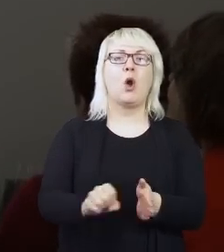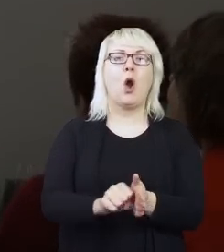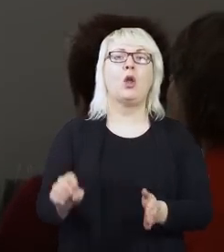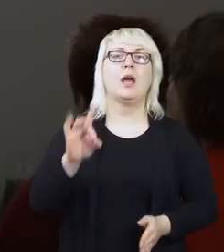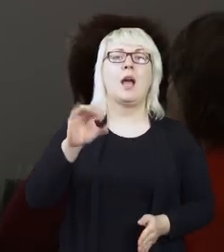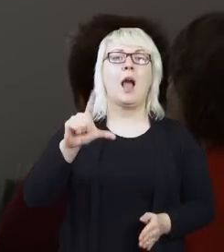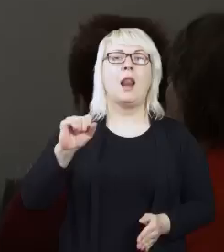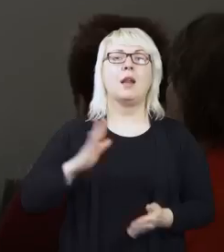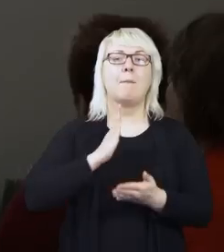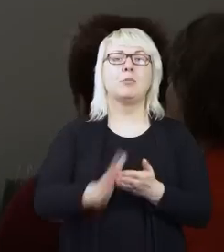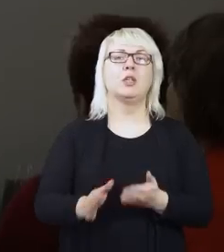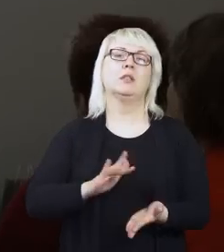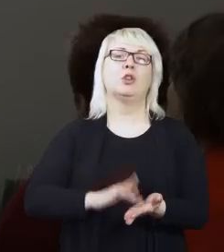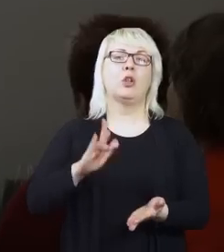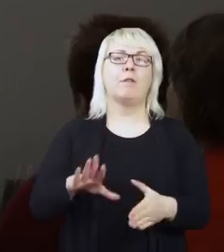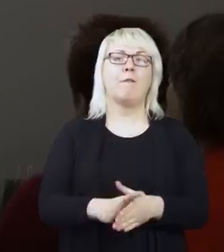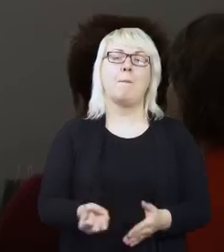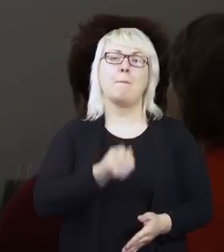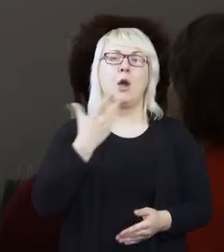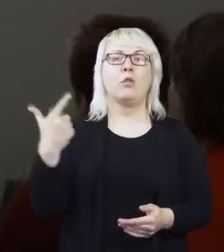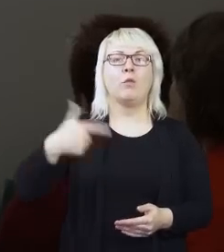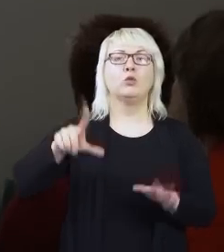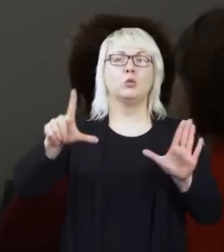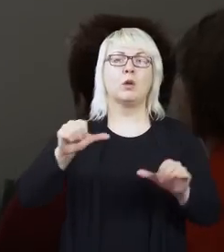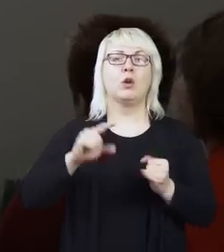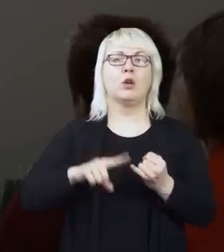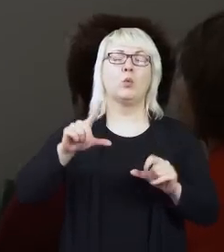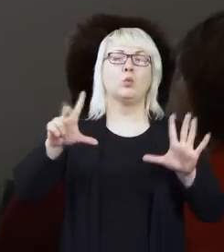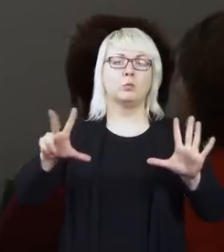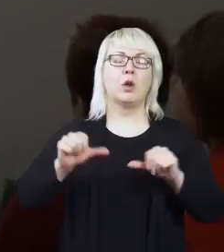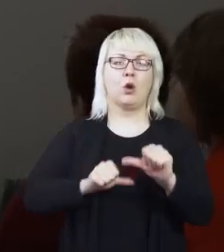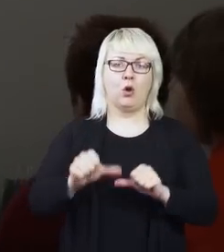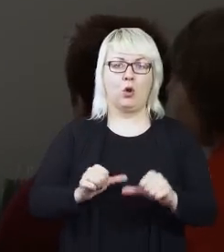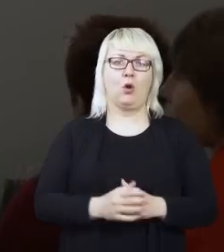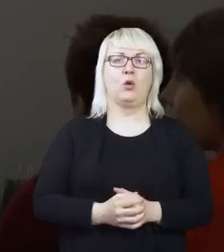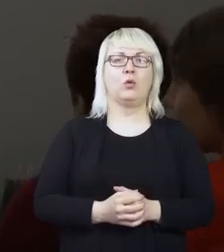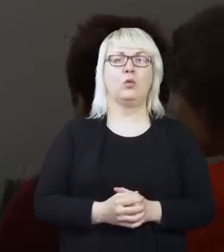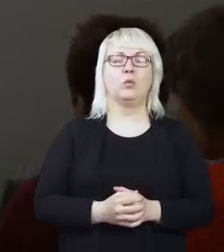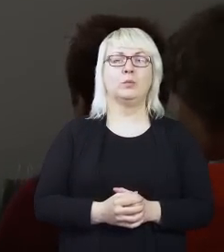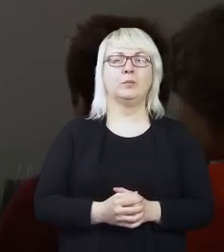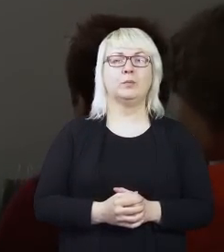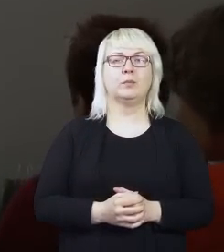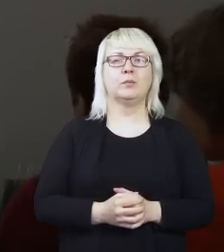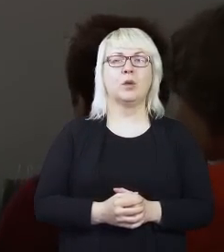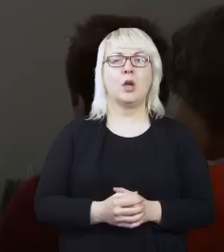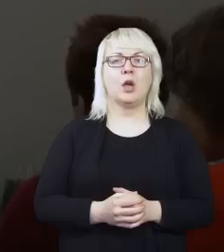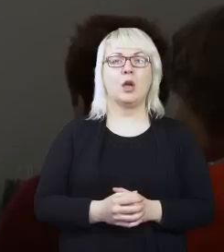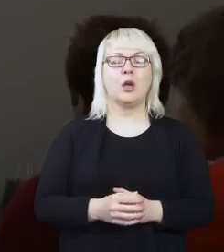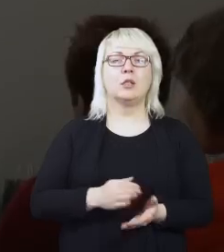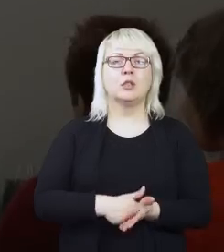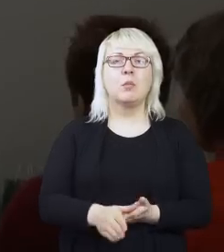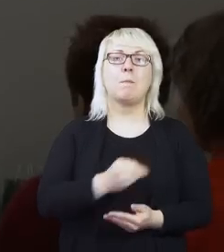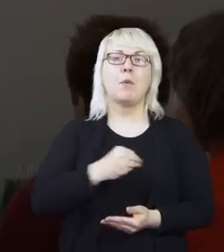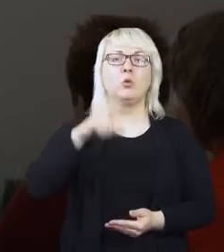galerii przez dotyk. W maju 2007 i 2008 roku rozpoczął się polsko-okrojski projekt